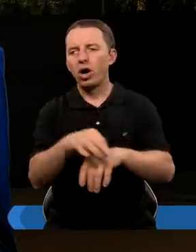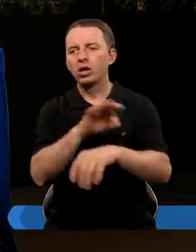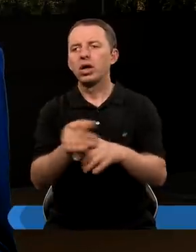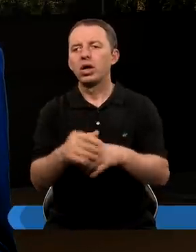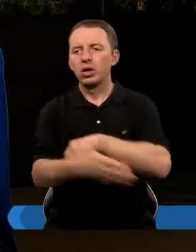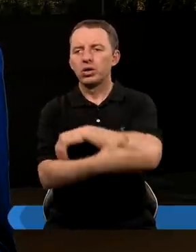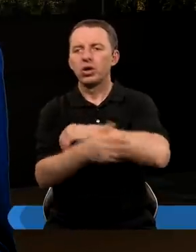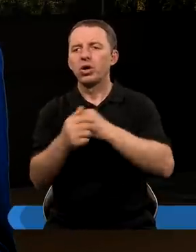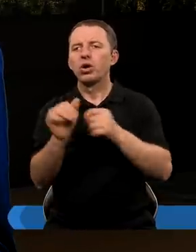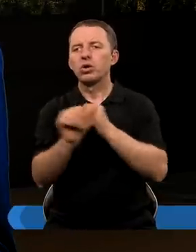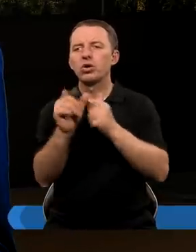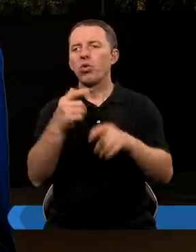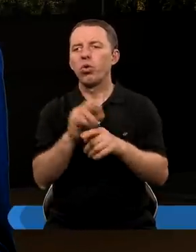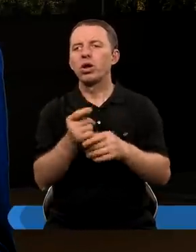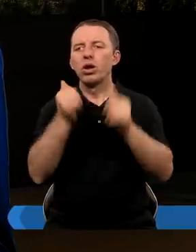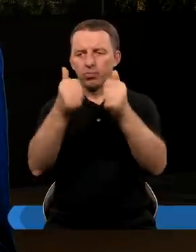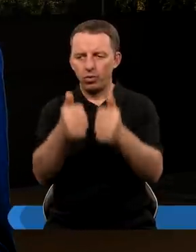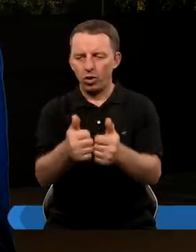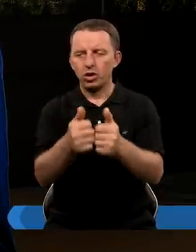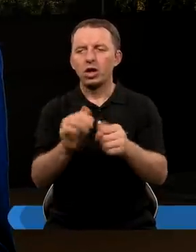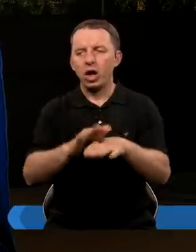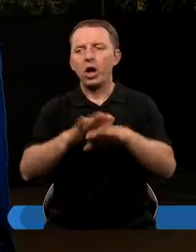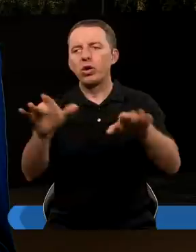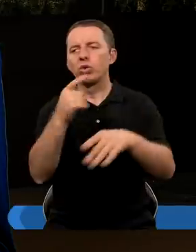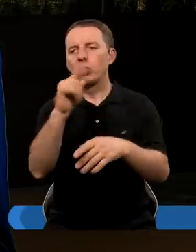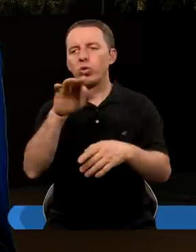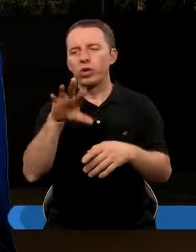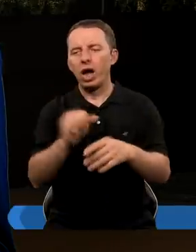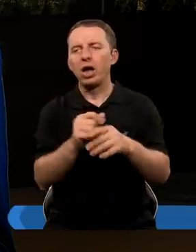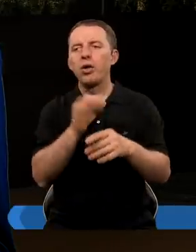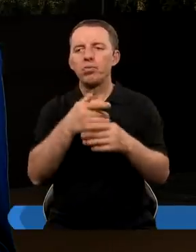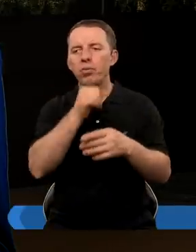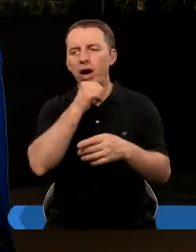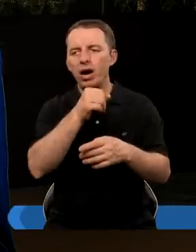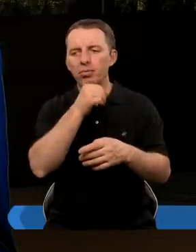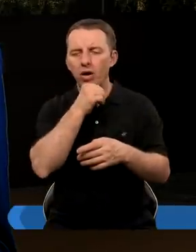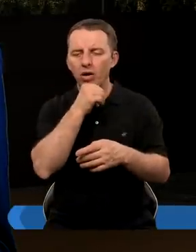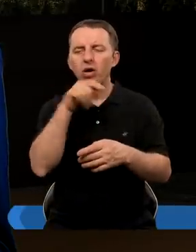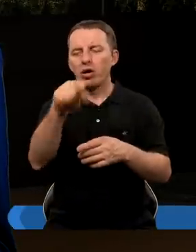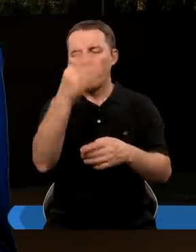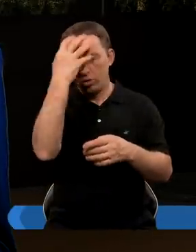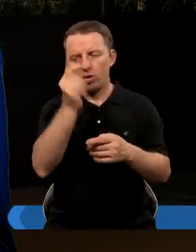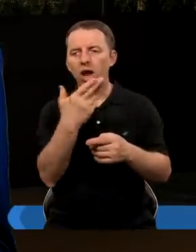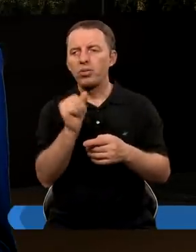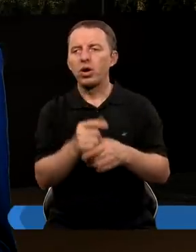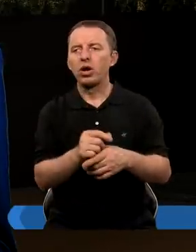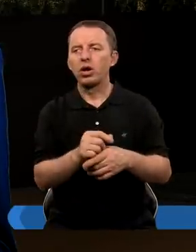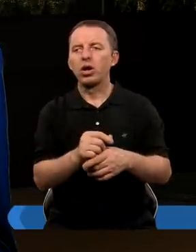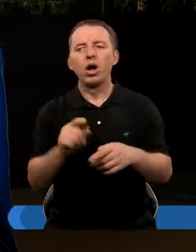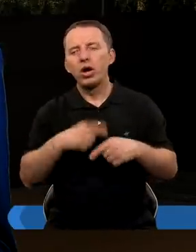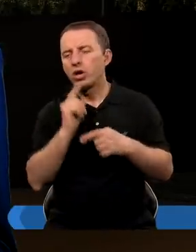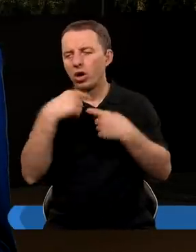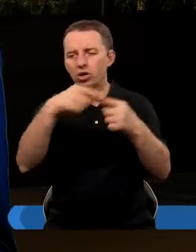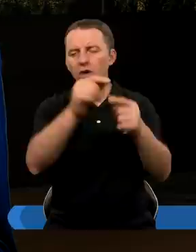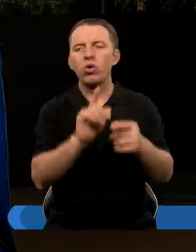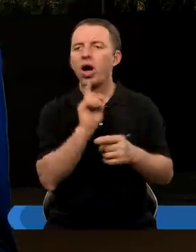i szerokości sześćdziesięciu łokci i postawił go na równinie Dura w prowincji Babilonu. Wtedy król Nabuchodonozor